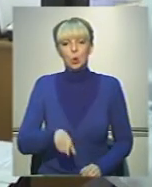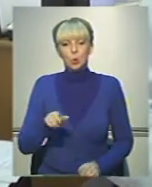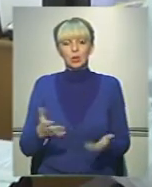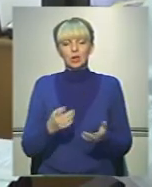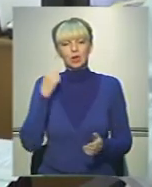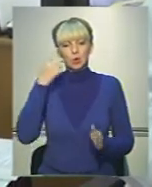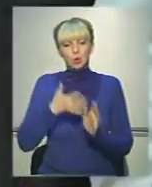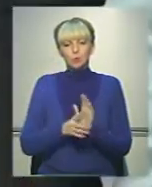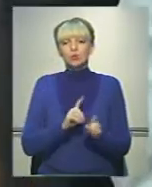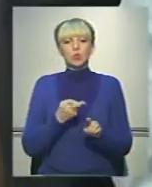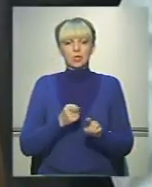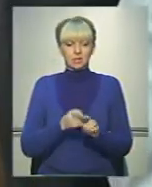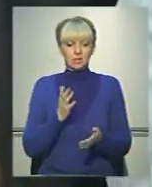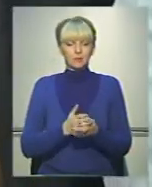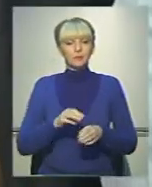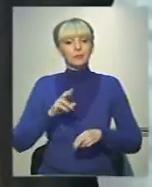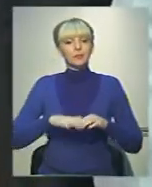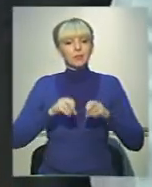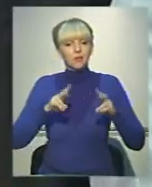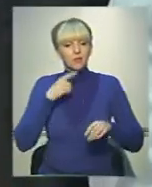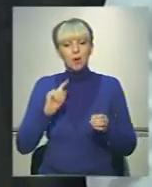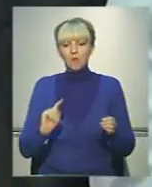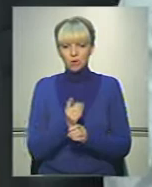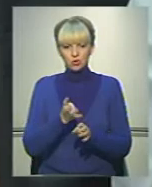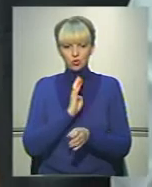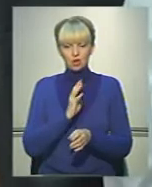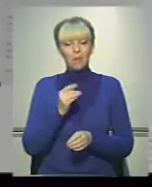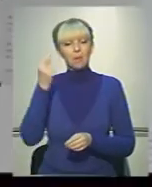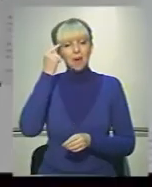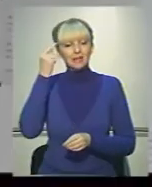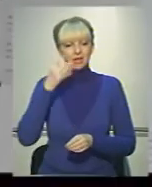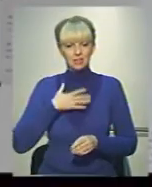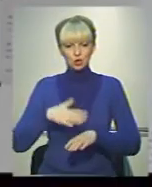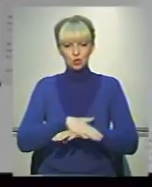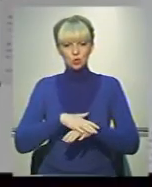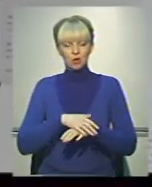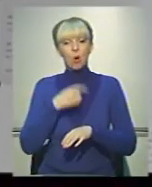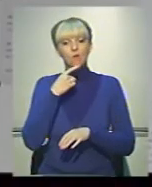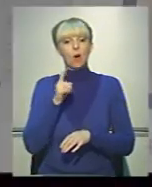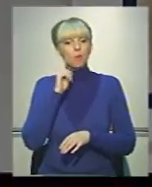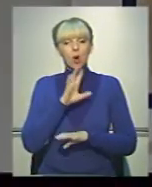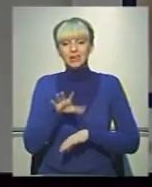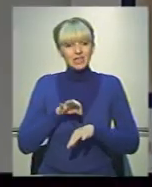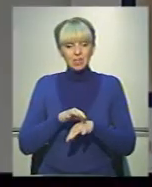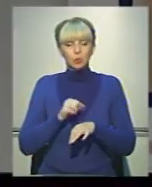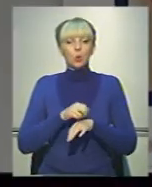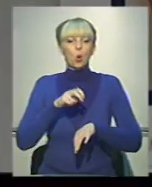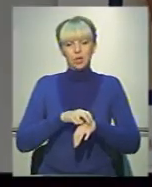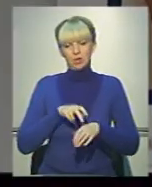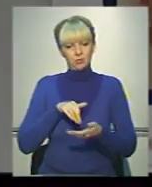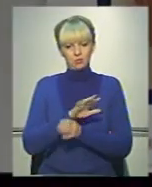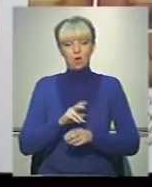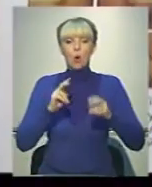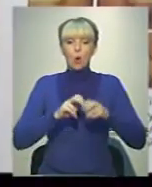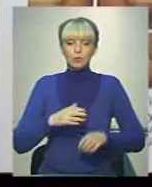які розуміють, що це є. Фахівці кажуть, це в першу чергу ментальність нашого народу. Мовляв, поки не заболить, до лікаря не йдуть.